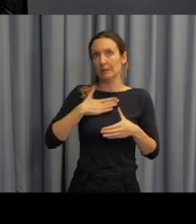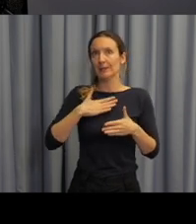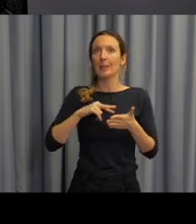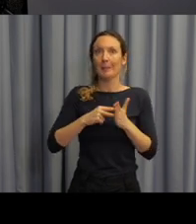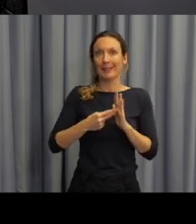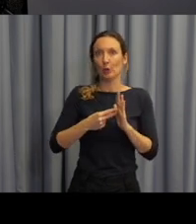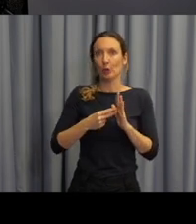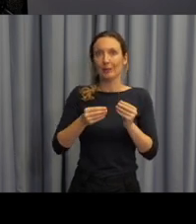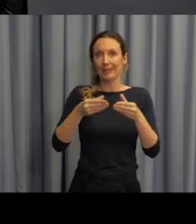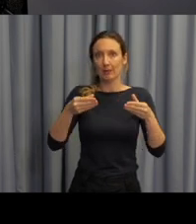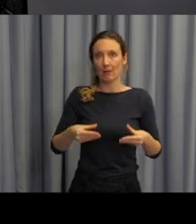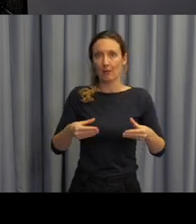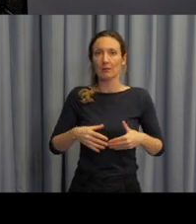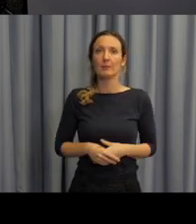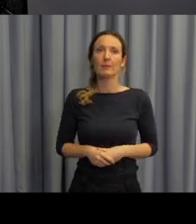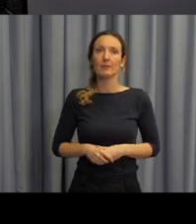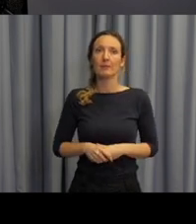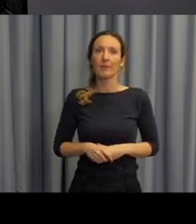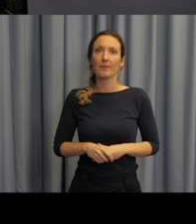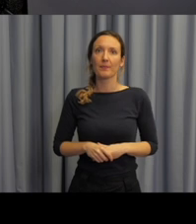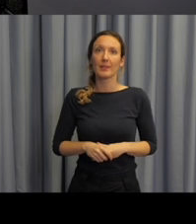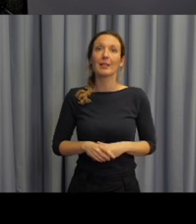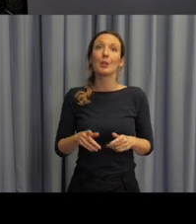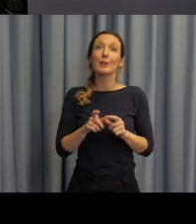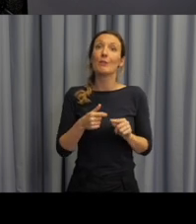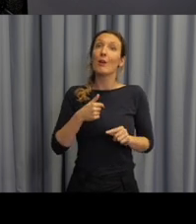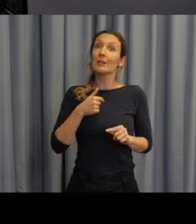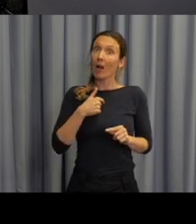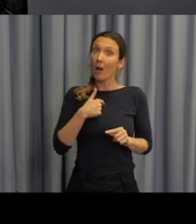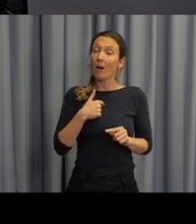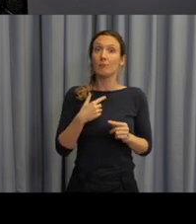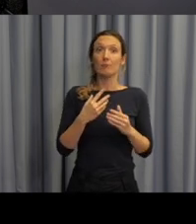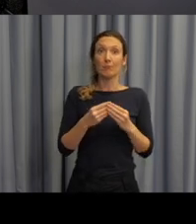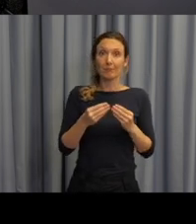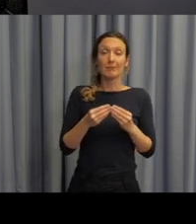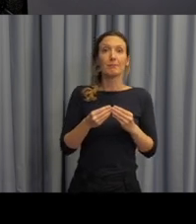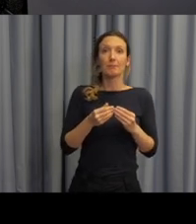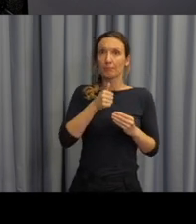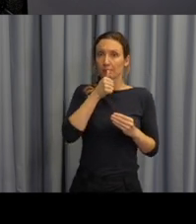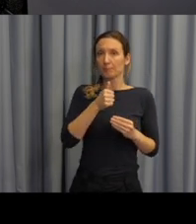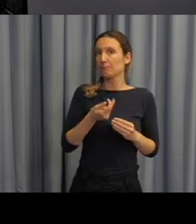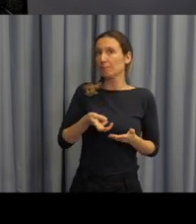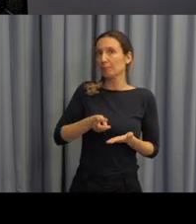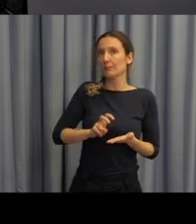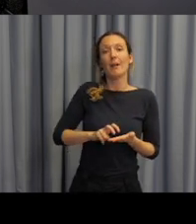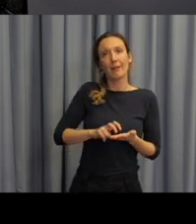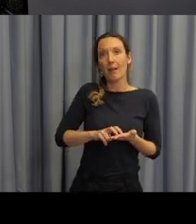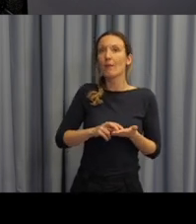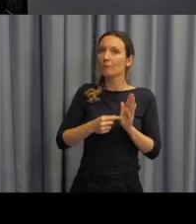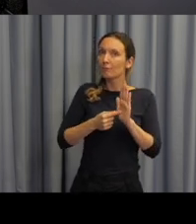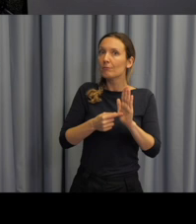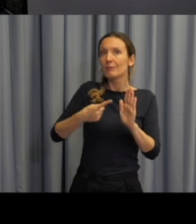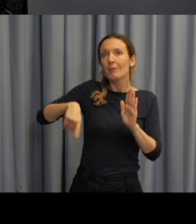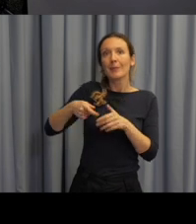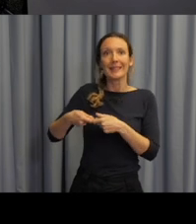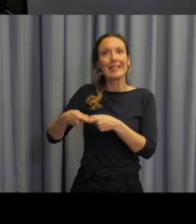protože tato prezentace nebyla jako mojí prezentací, ale společnou prezentací toho našeho společného